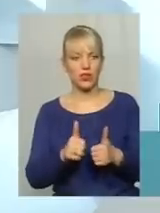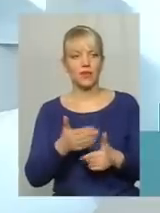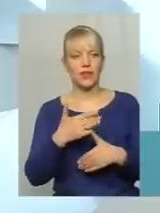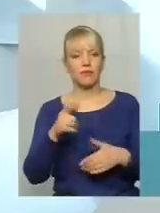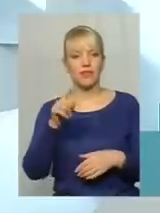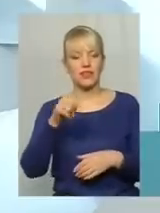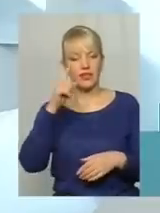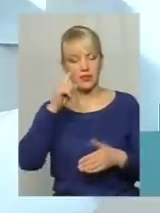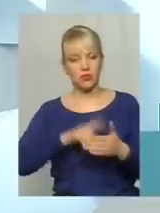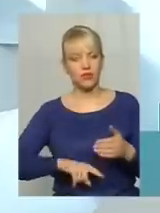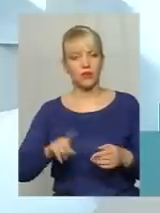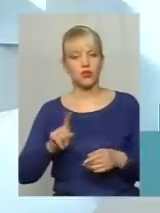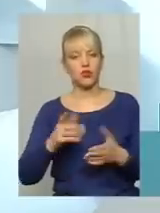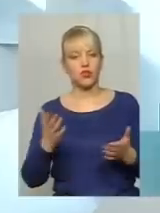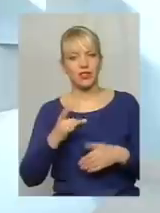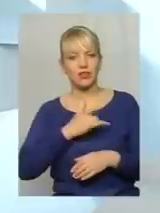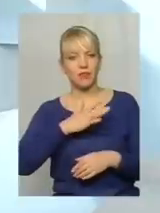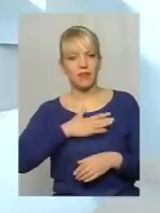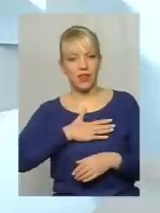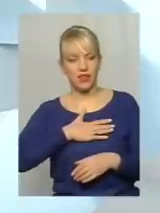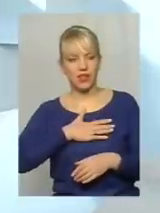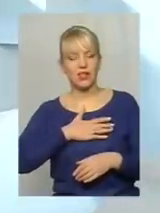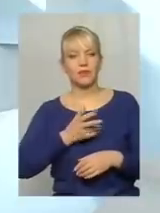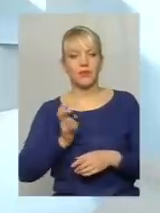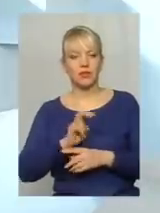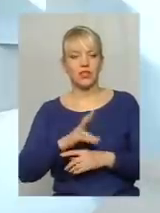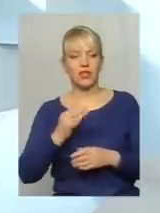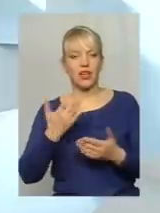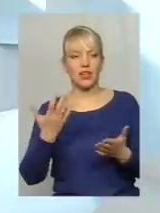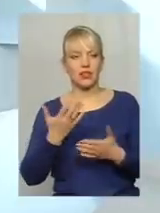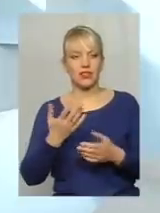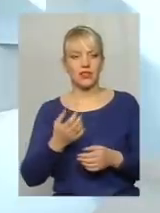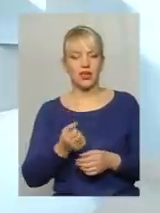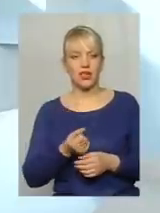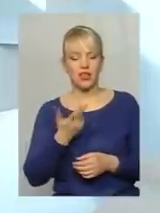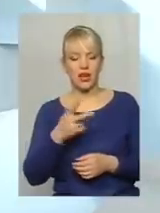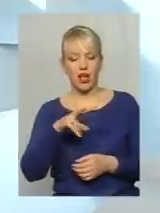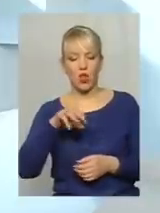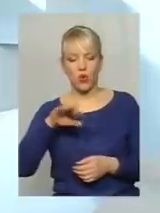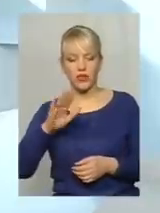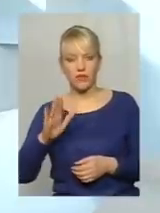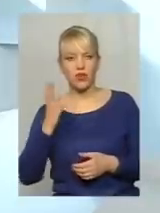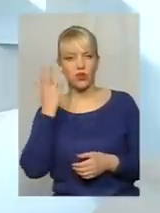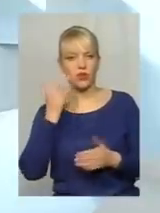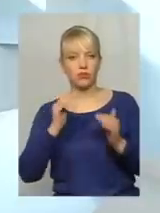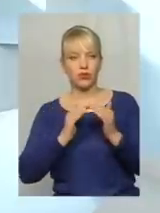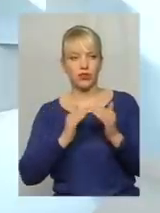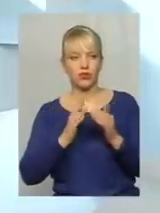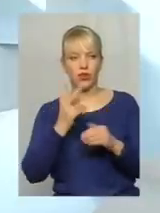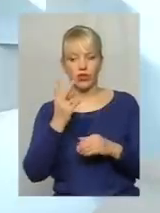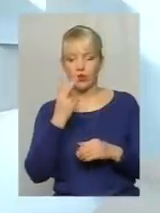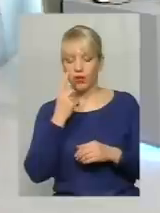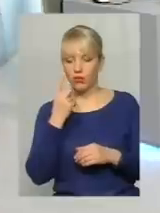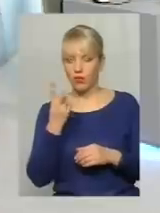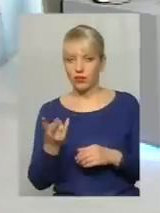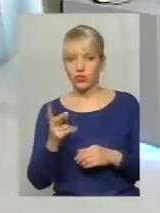сподіваємося, що якийсь приватник зайде на якихось кілька лотів. І коли будинок один буде бачити,